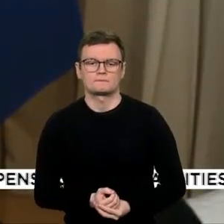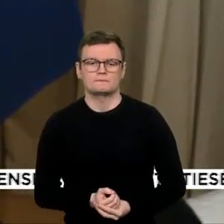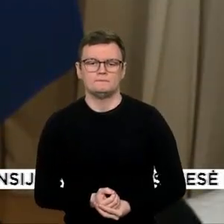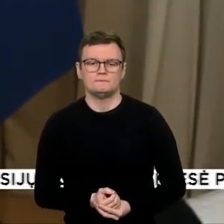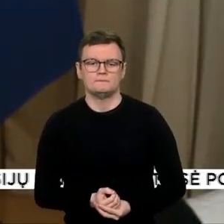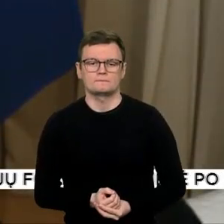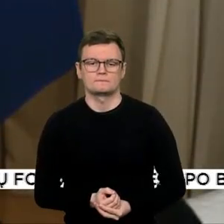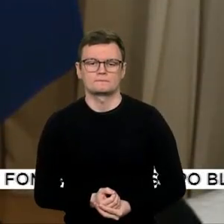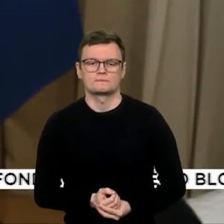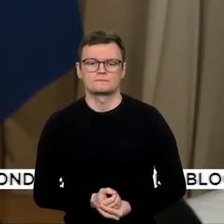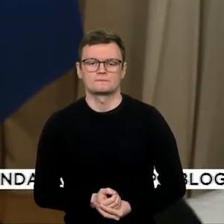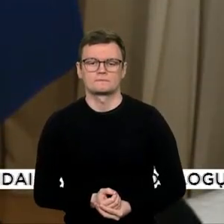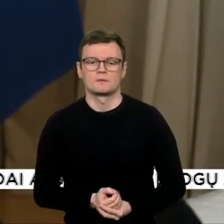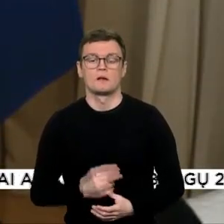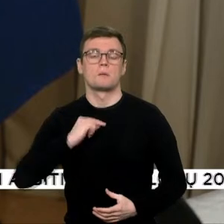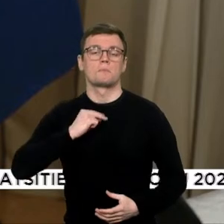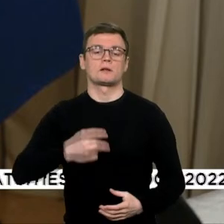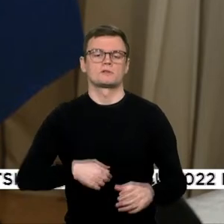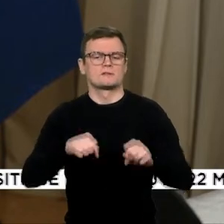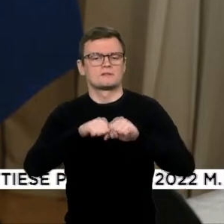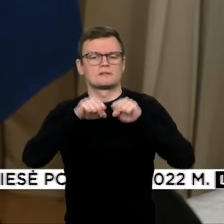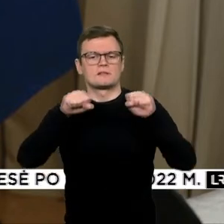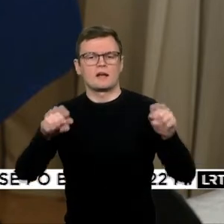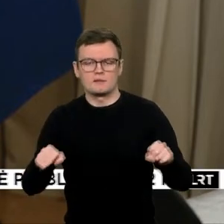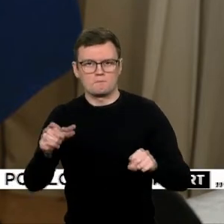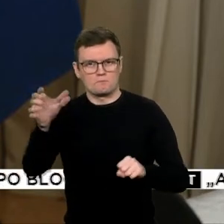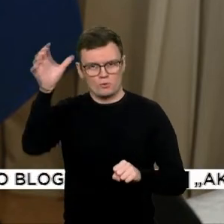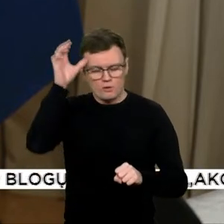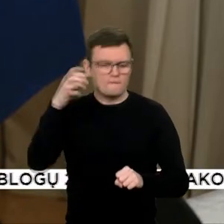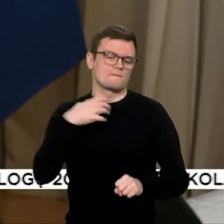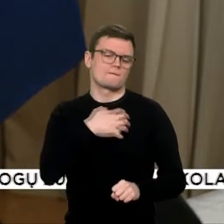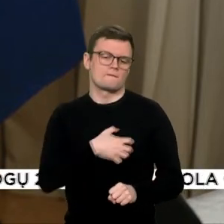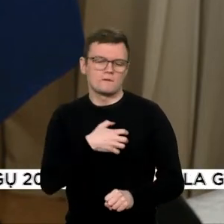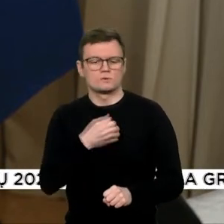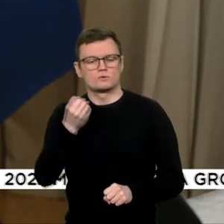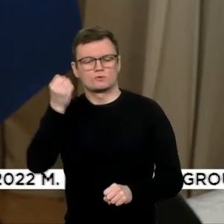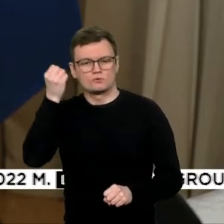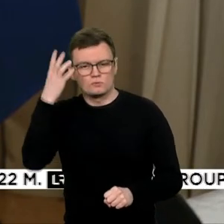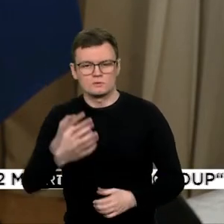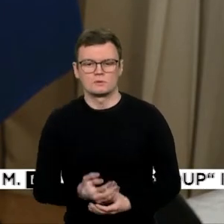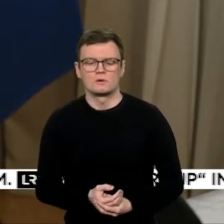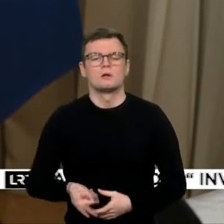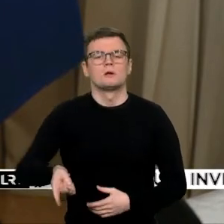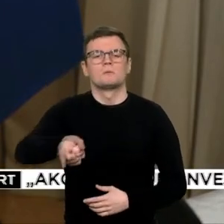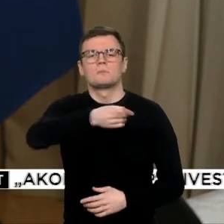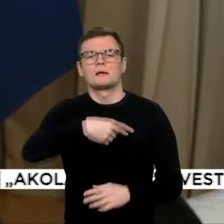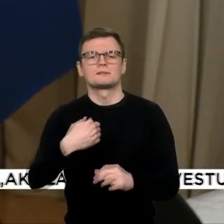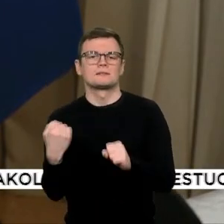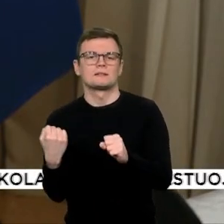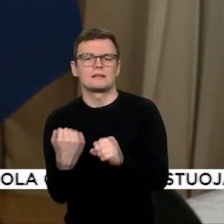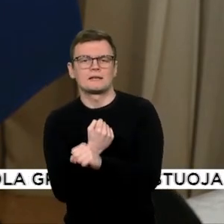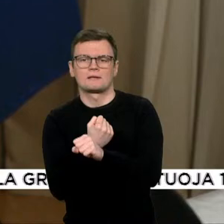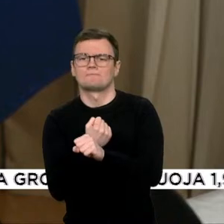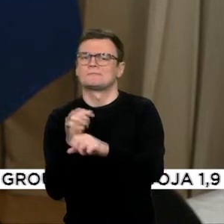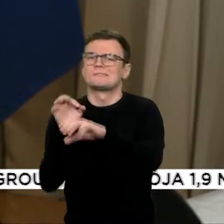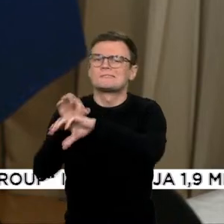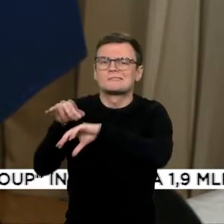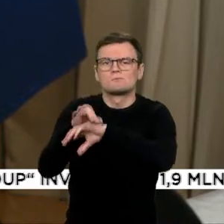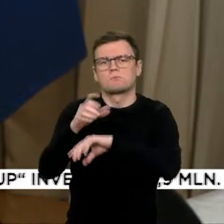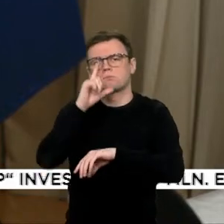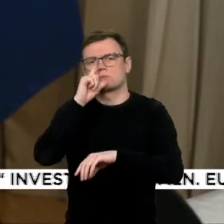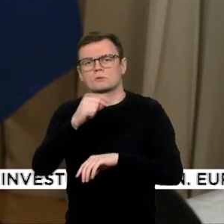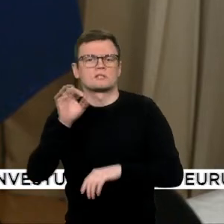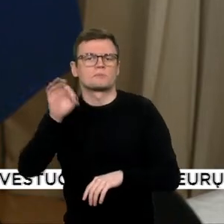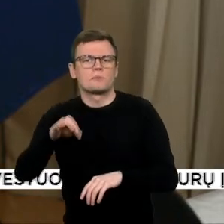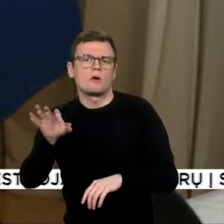Vertiname Prancūzijos strateginį protą, strateginį iniciatyvą ir supratimą, kad tai mes turime versti prezidentą Putiną spėlioti dėl mūsų kito